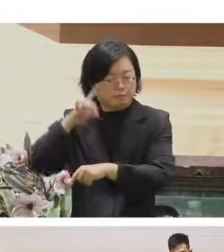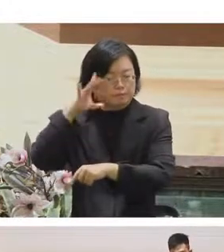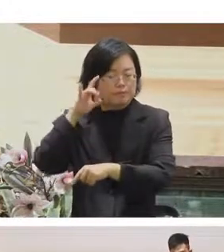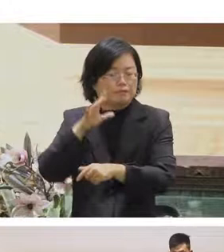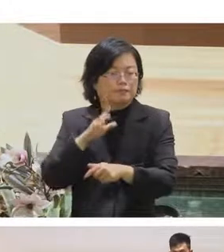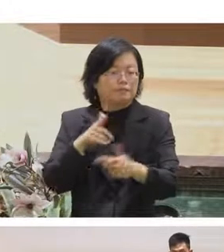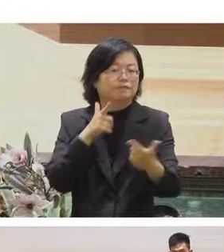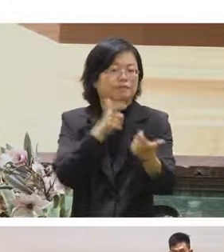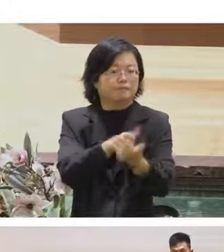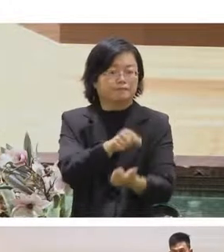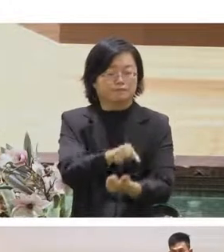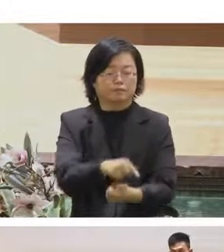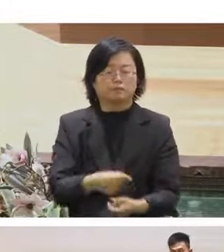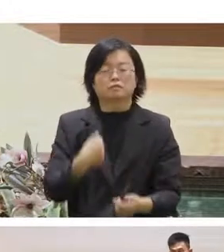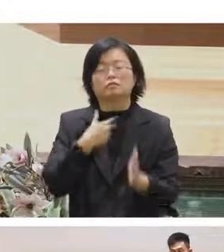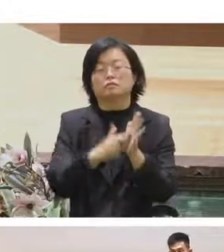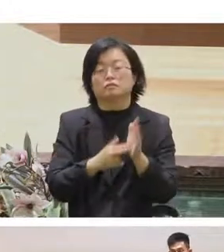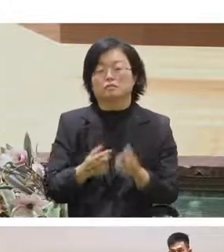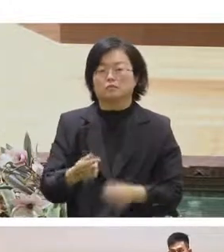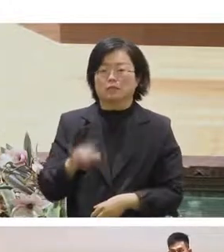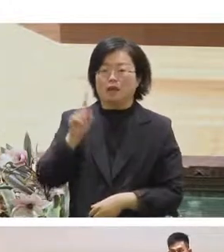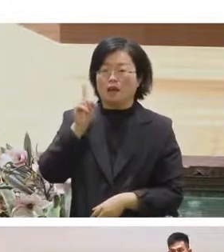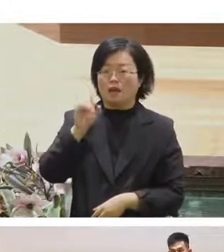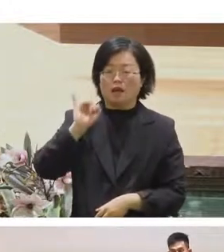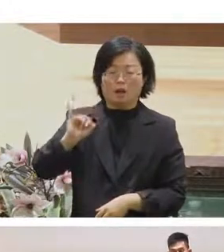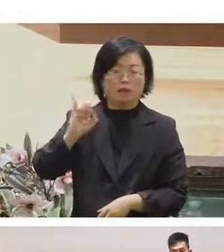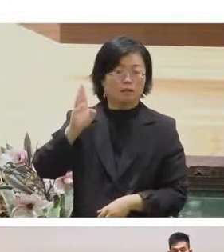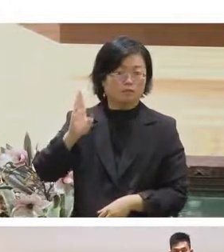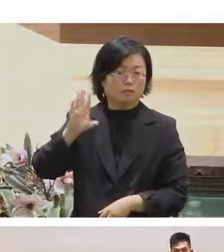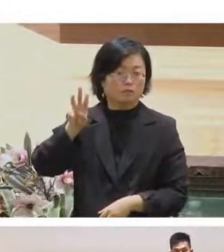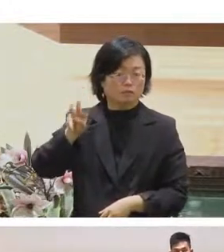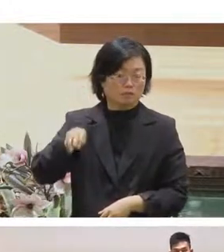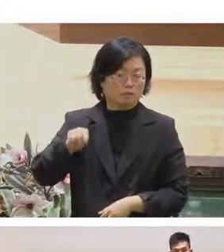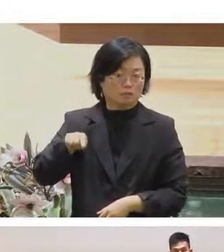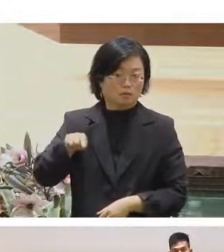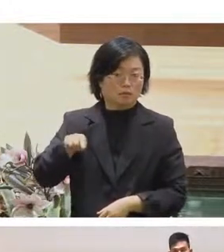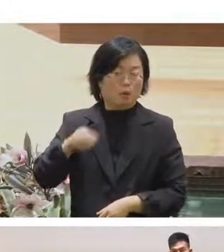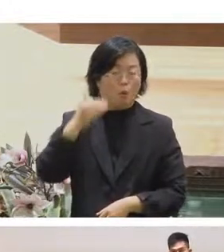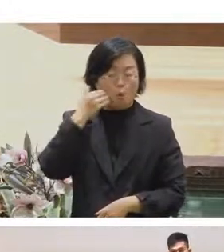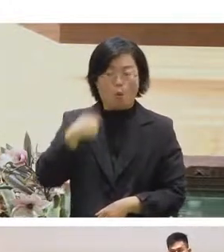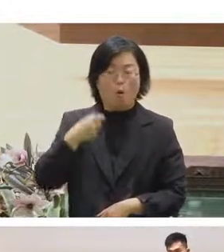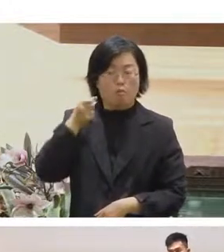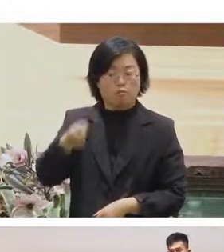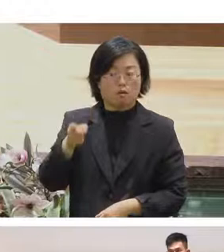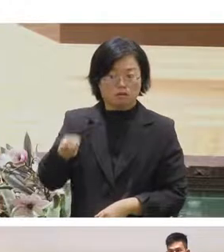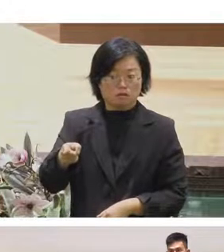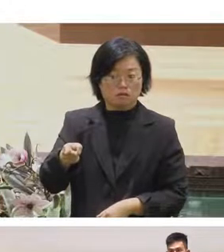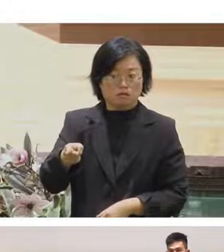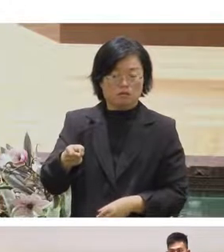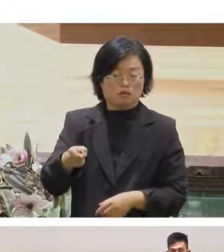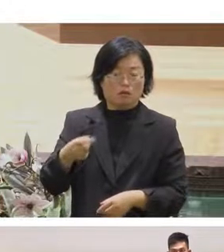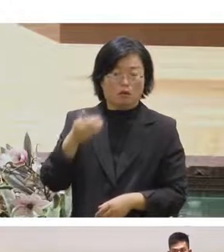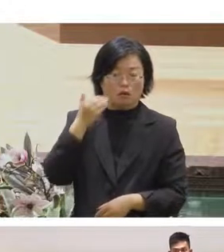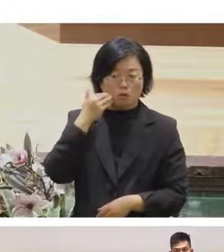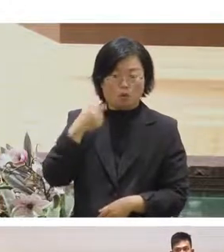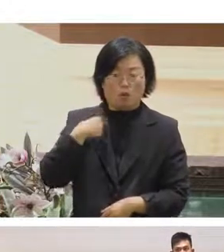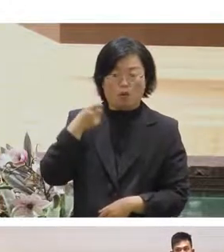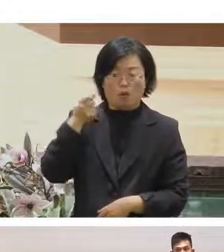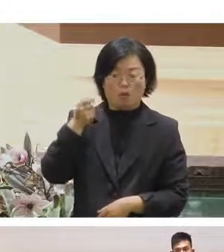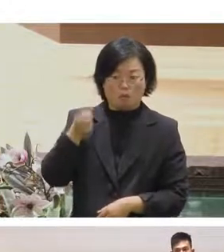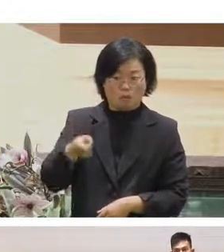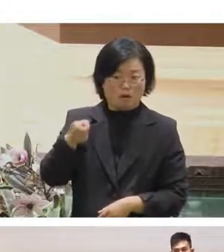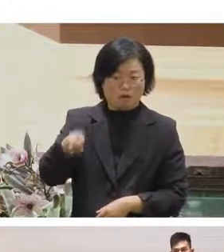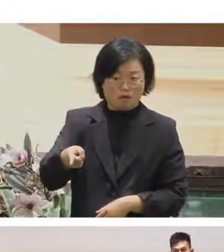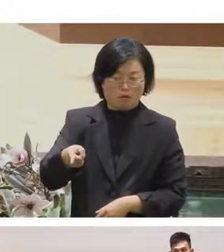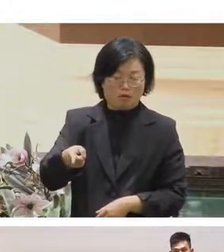呃可能對IBM客戶一個很重要的價值是我假如買IBM的話我就一定不會被file因為就算那個系統